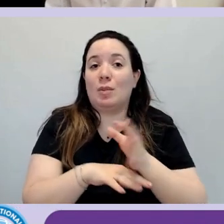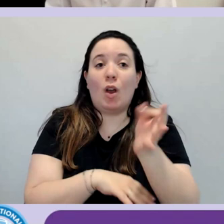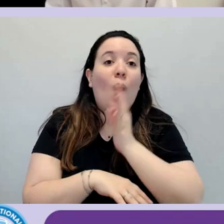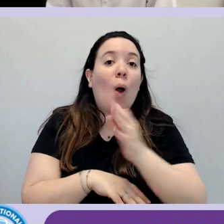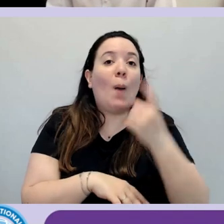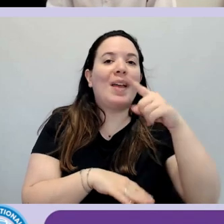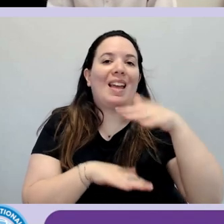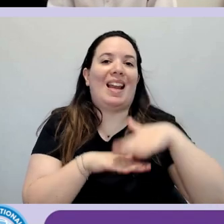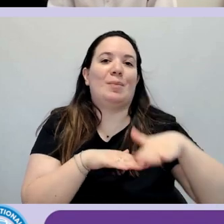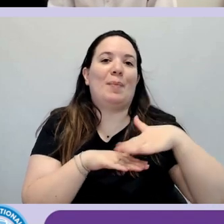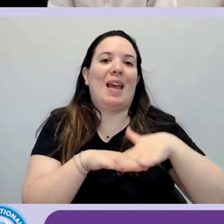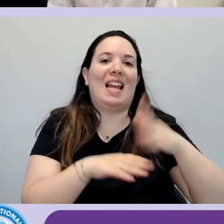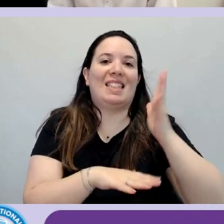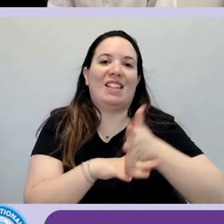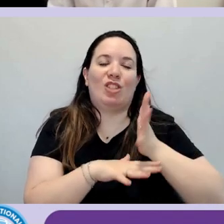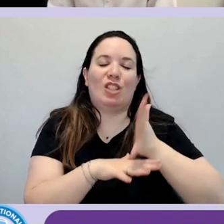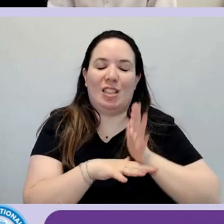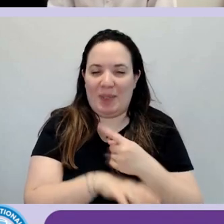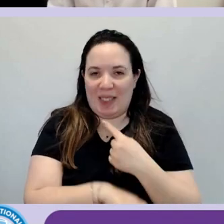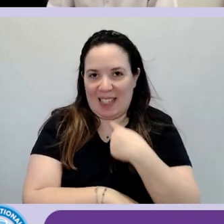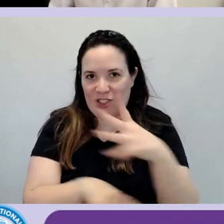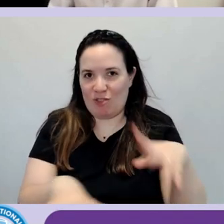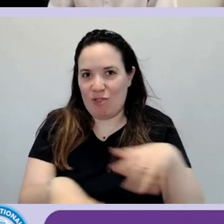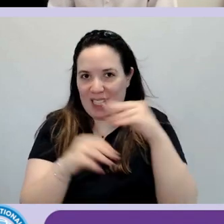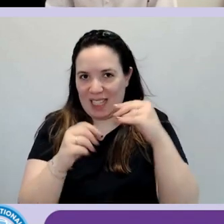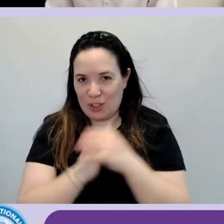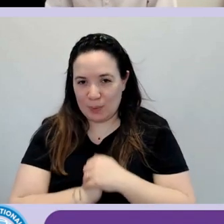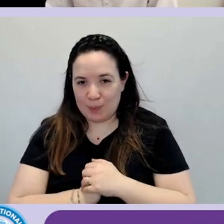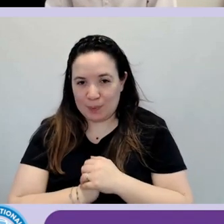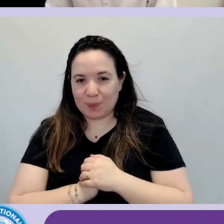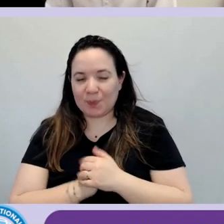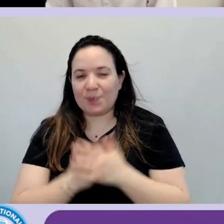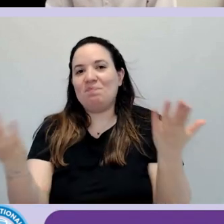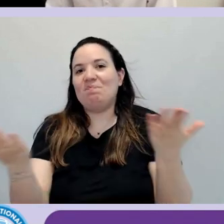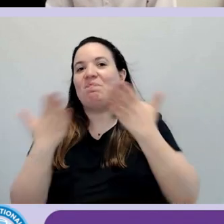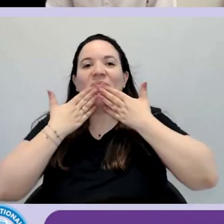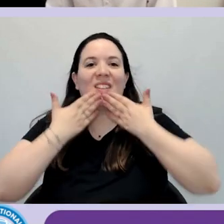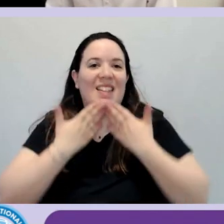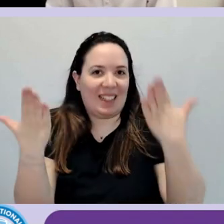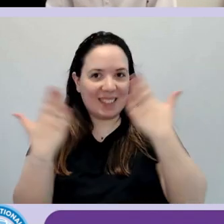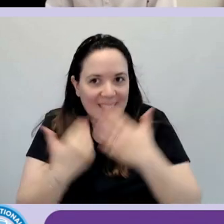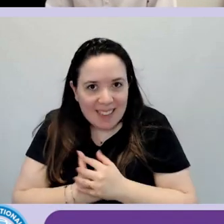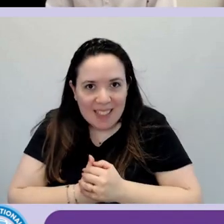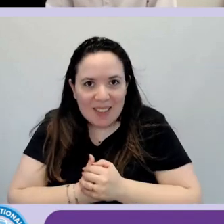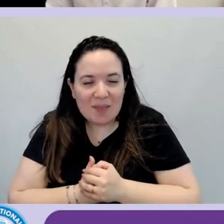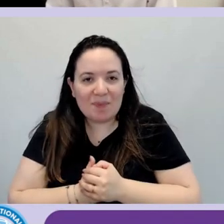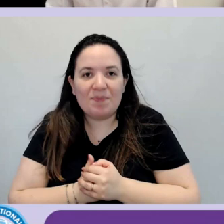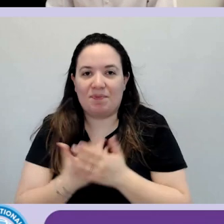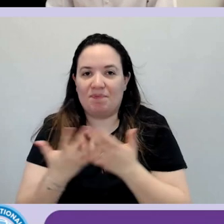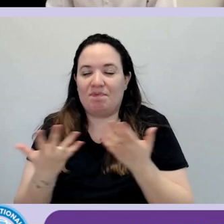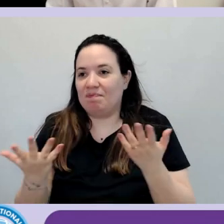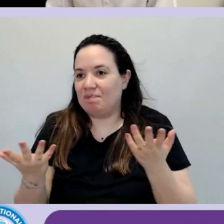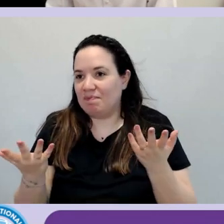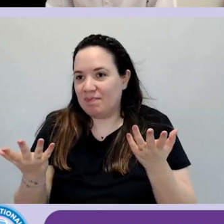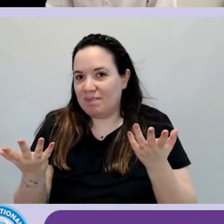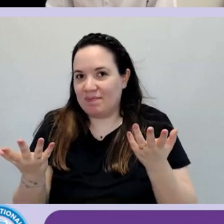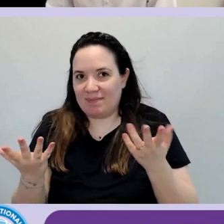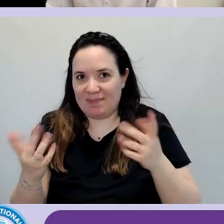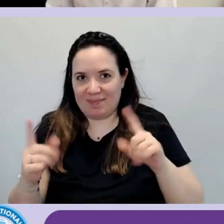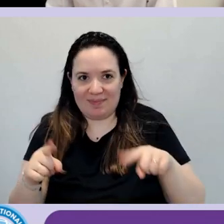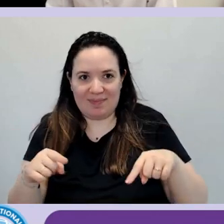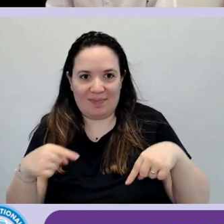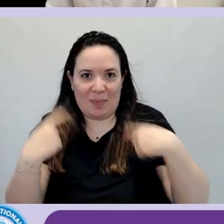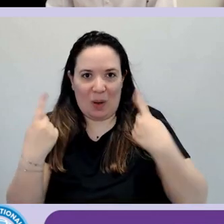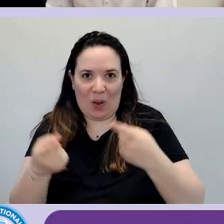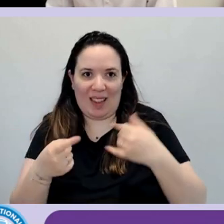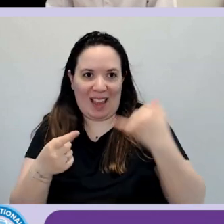'accessibilità che dicevamo all'inizio. Vi ringrazio, ovviamente poi ci risentiamo